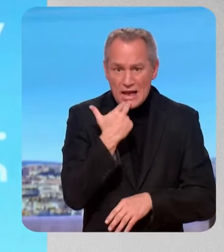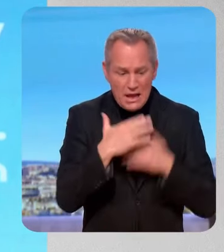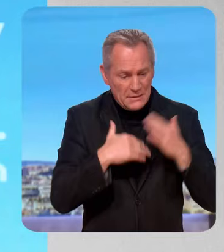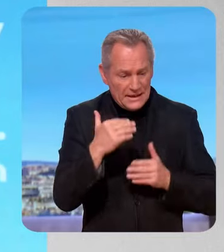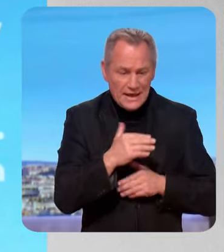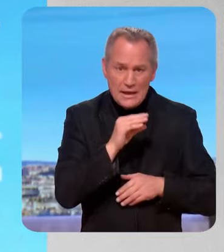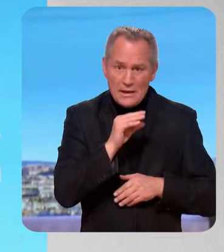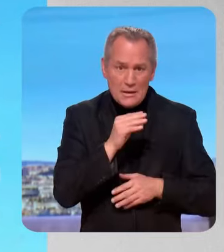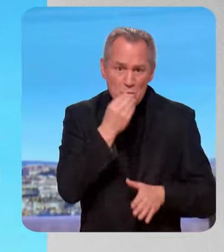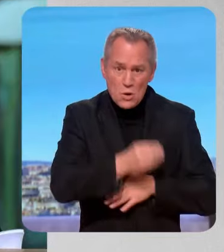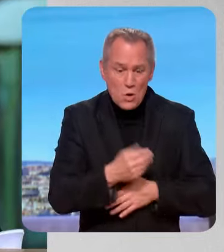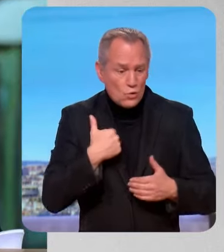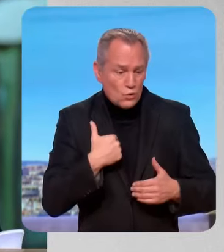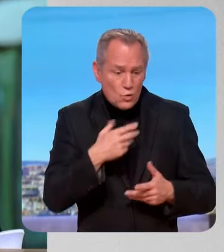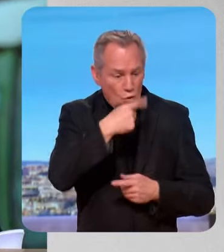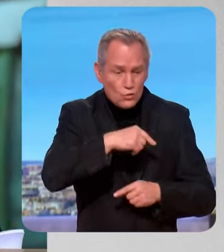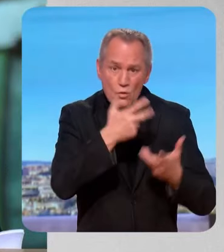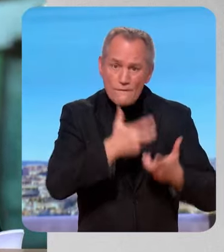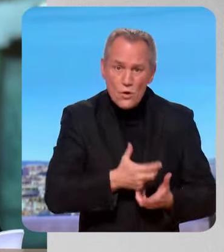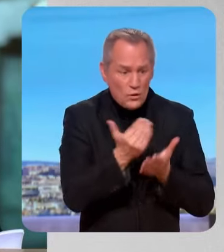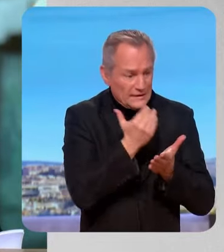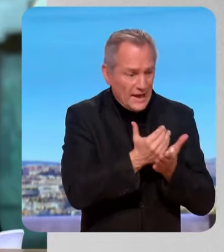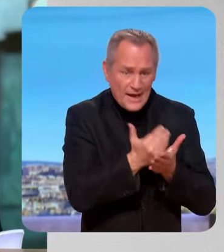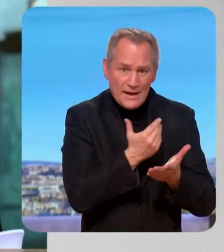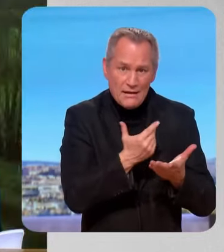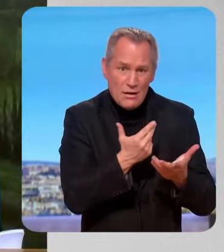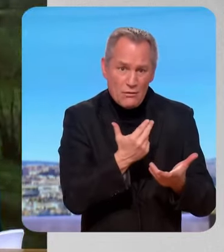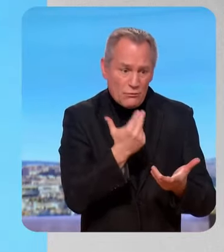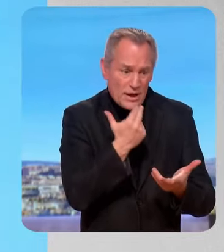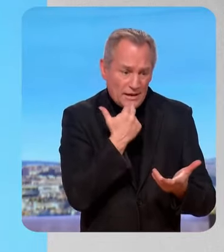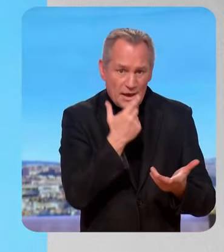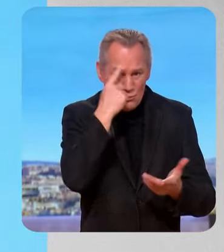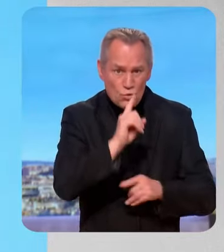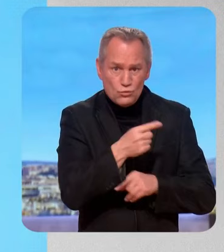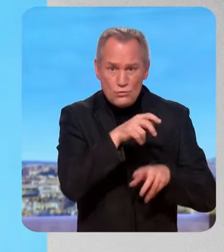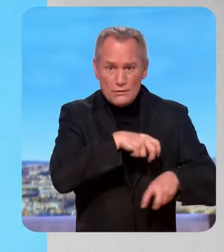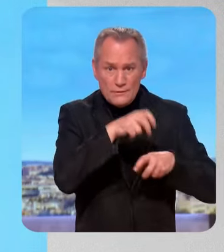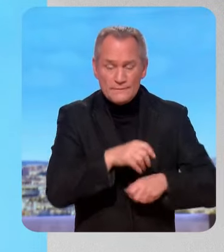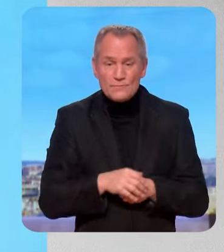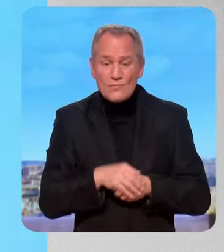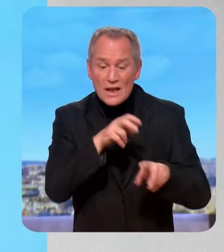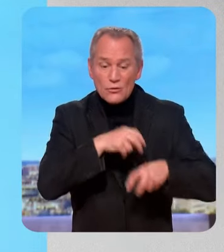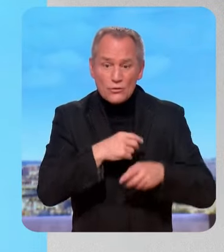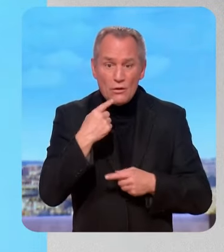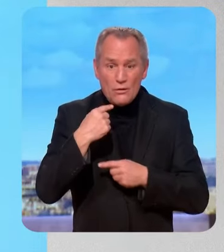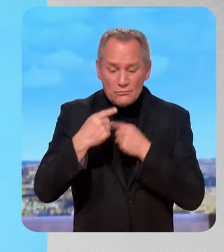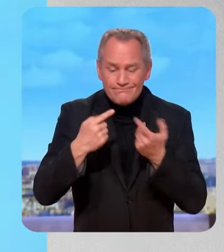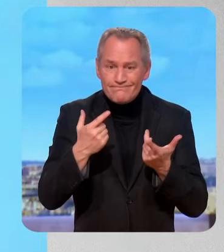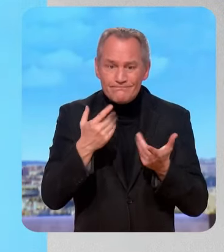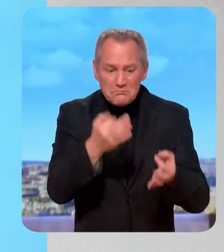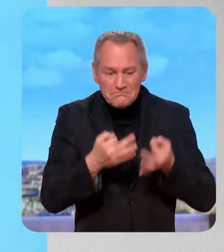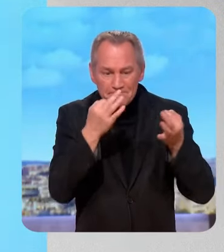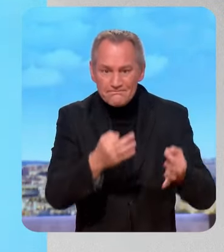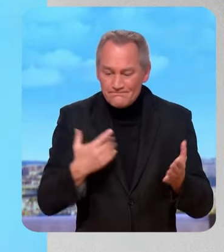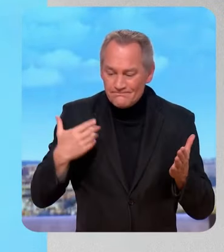rémunération pour les agriculteurs. Quand nous sommes aux manettes, nous le faisons. Les agriculteurs traditionnels ne sont pas